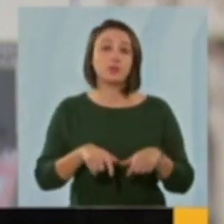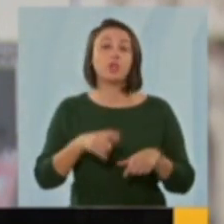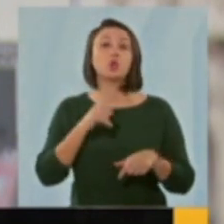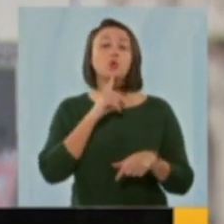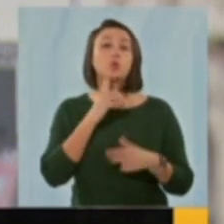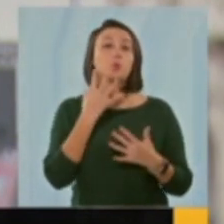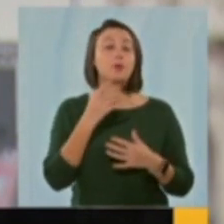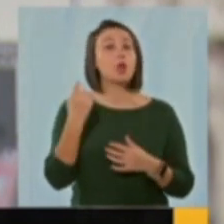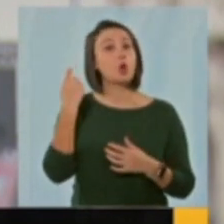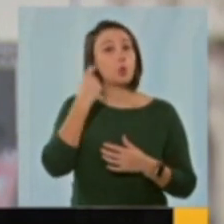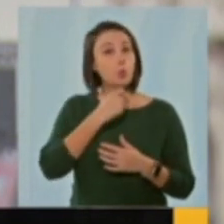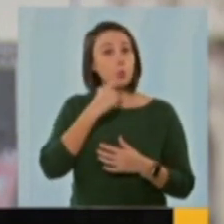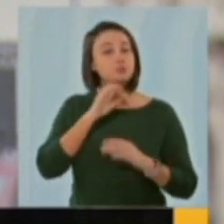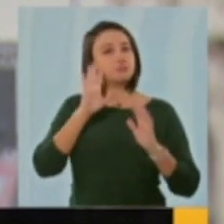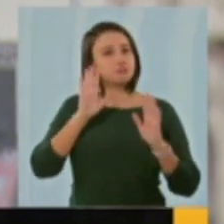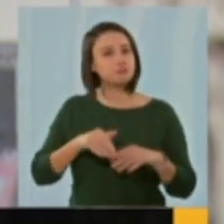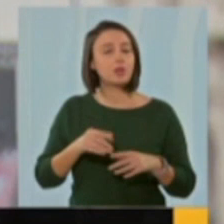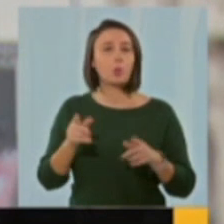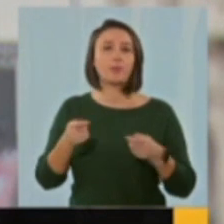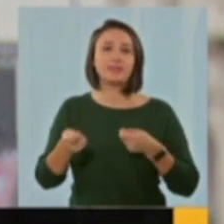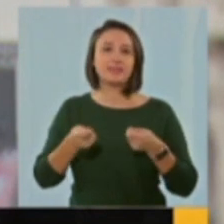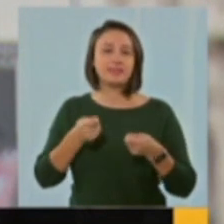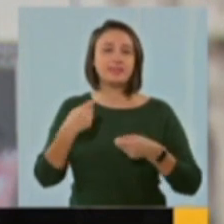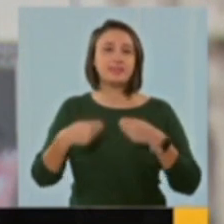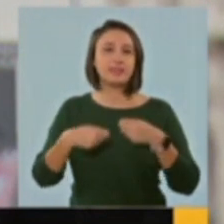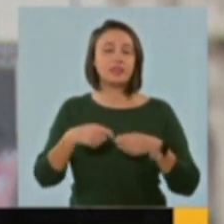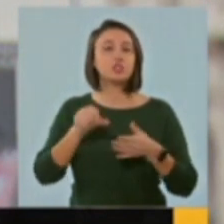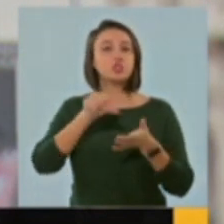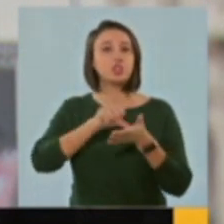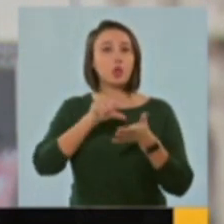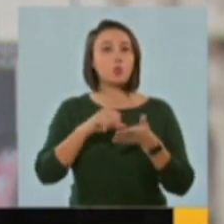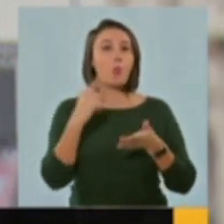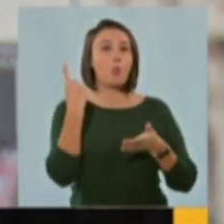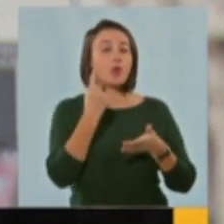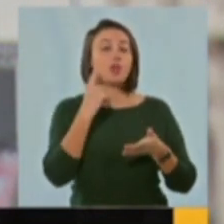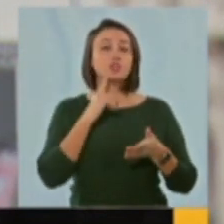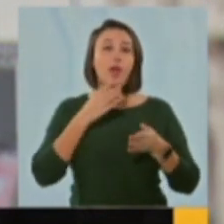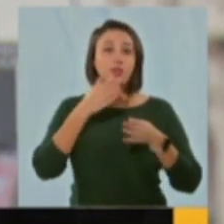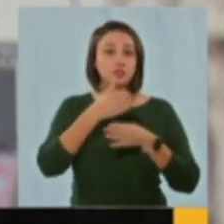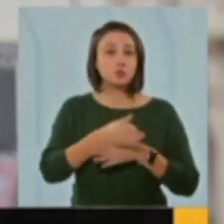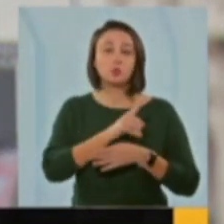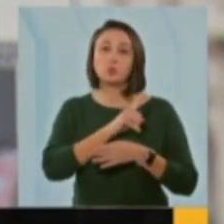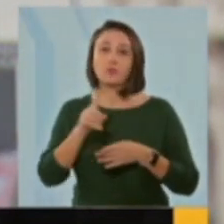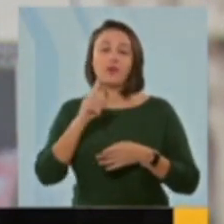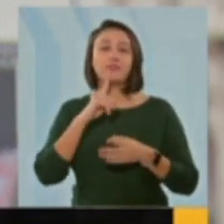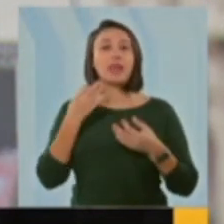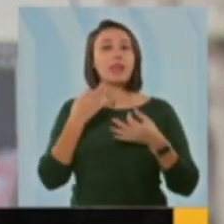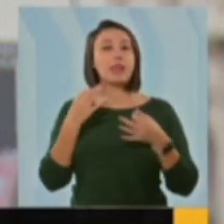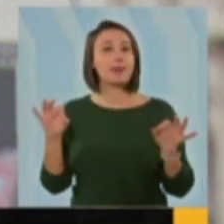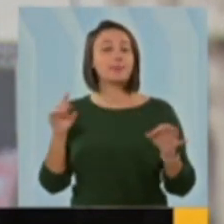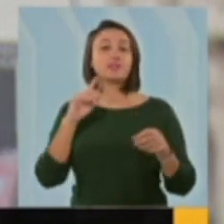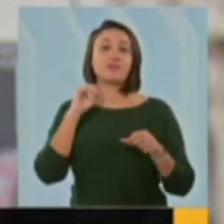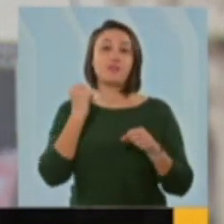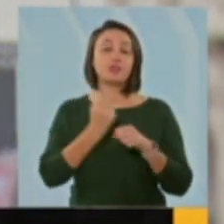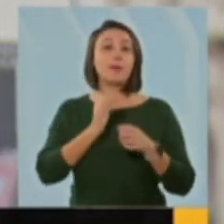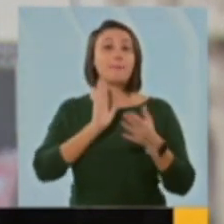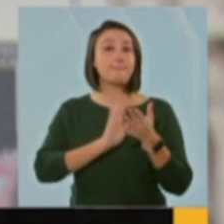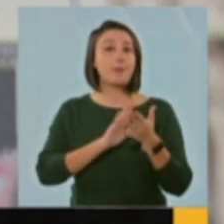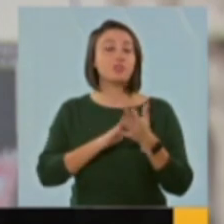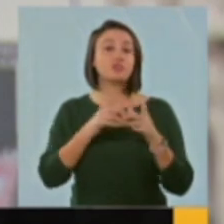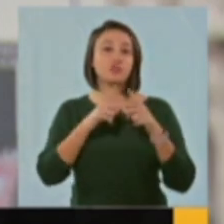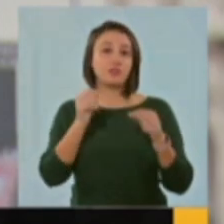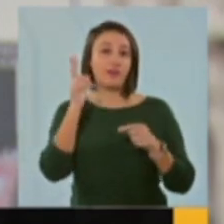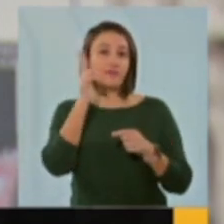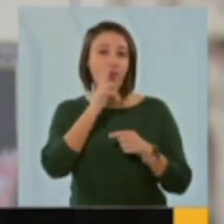numără și clujenii, care vor avea parte de un târg în centrul orașului. Accesul nu va fi însă liber, ci se va face doar pe baza